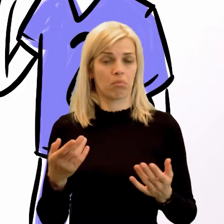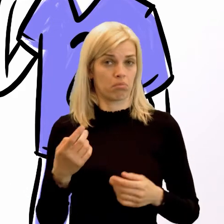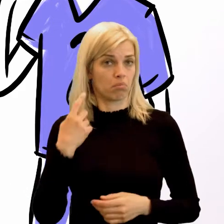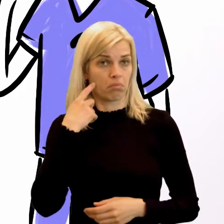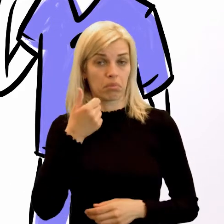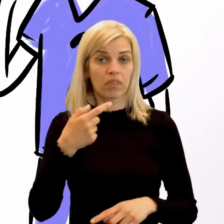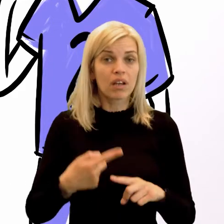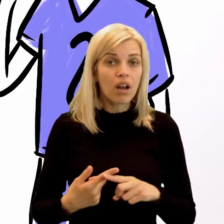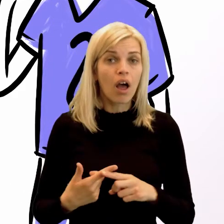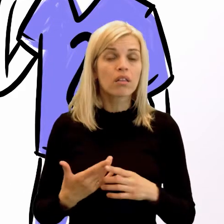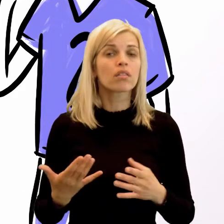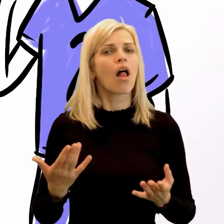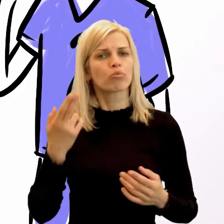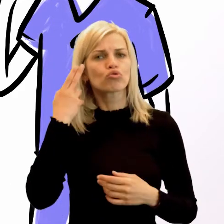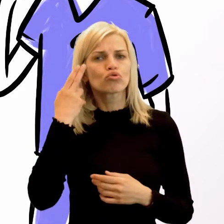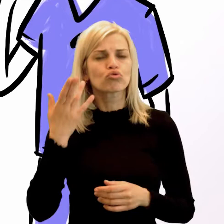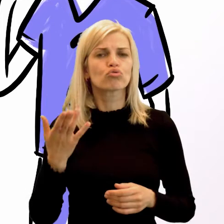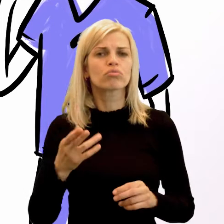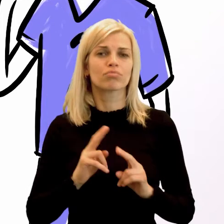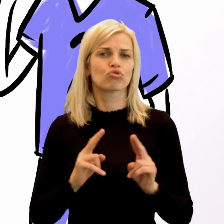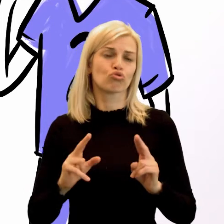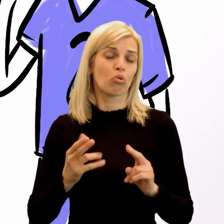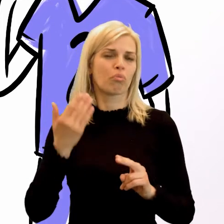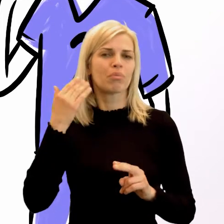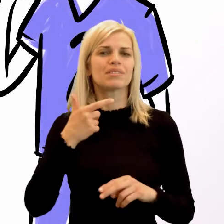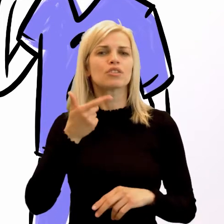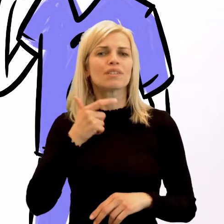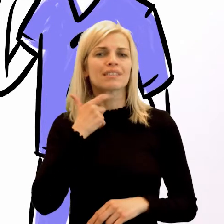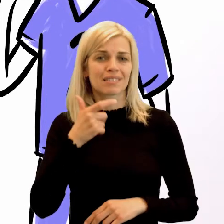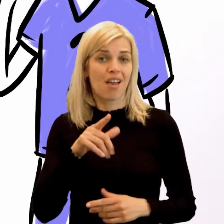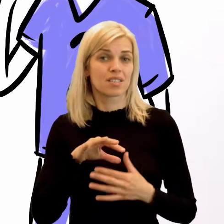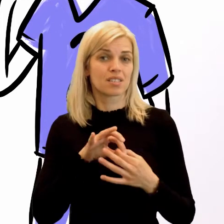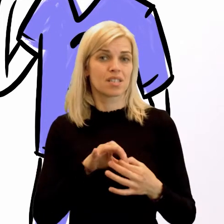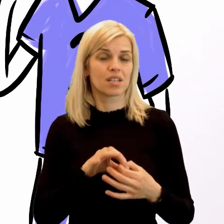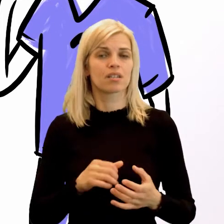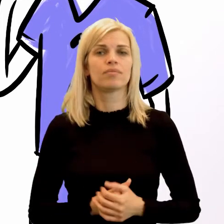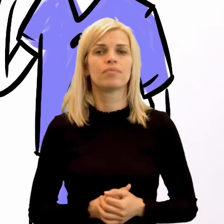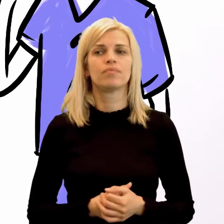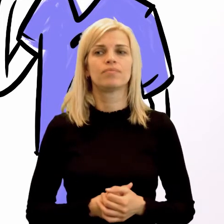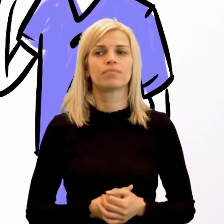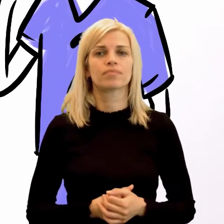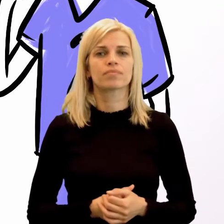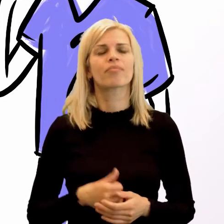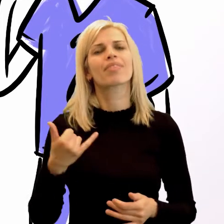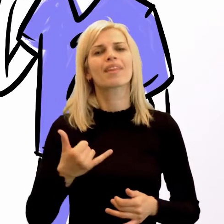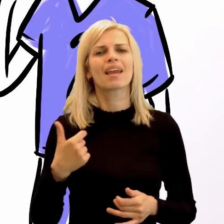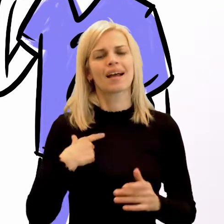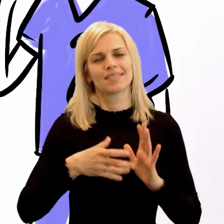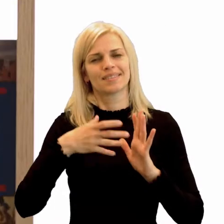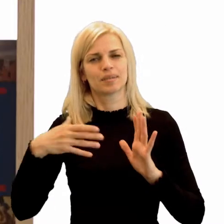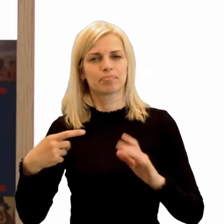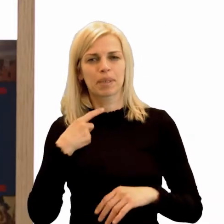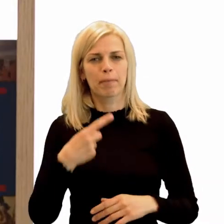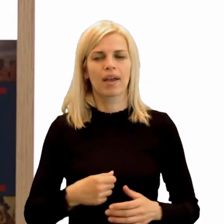povedomé? Možno ste sa s ním sretli na hodinách slovenského jazyka. Tak si poďme poskladať príbeh.